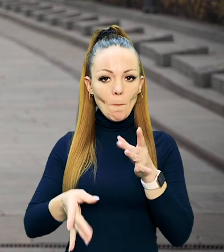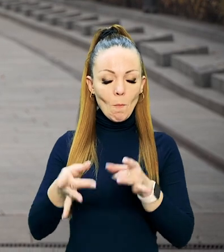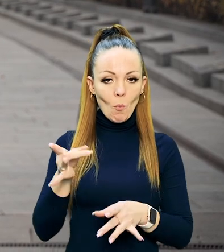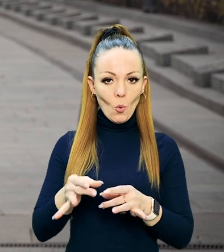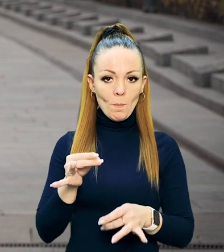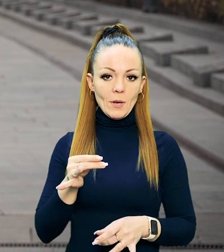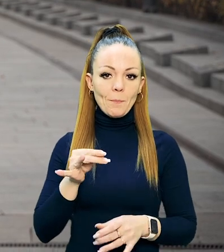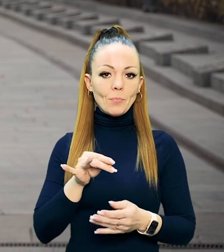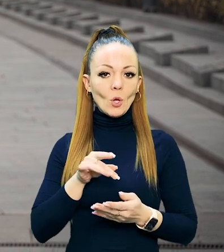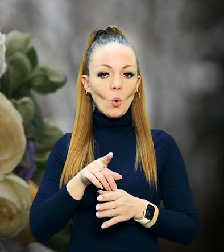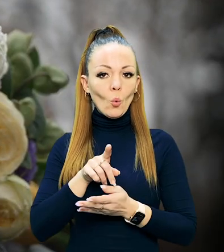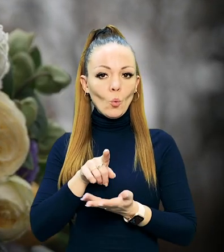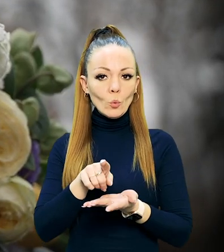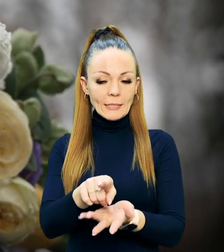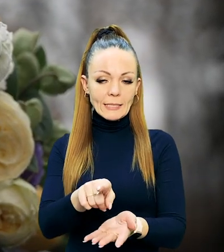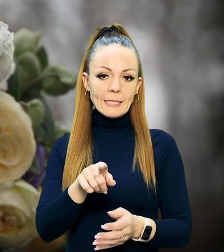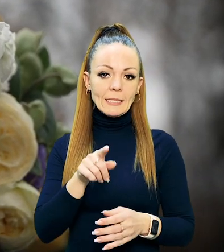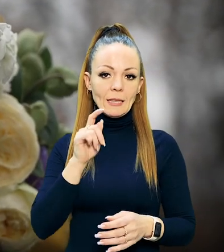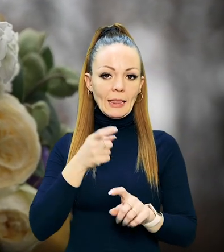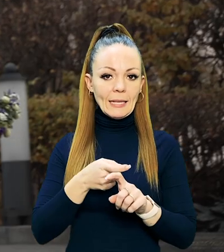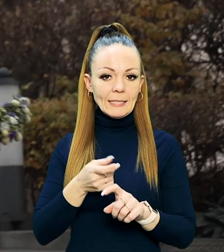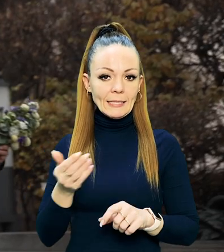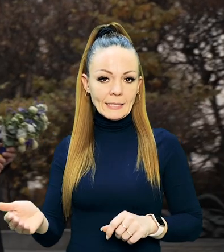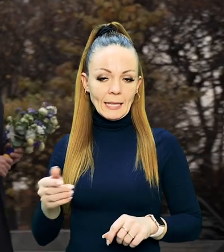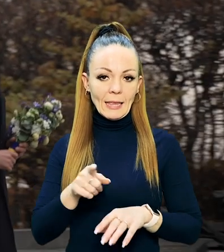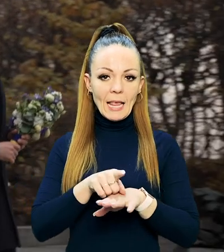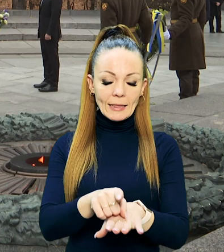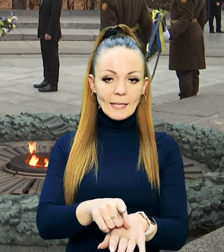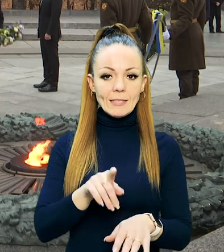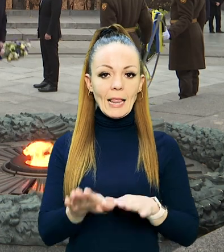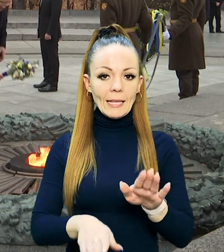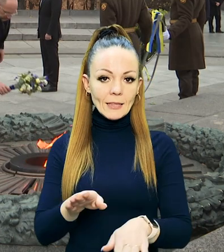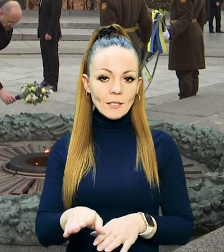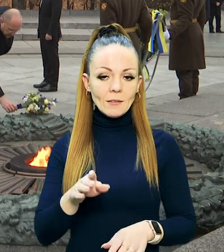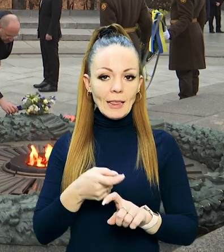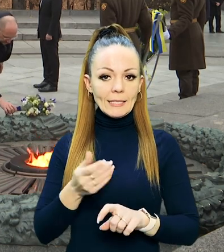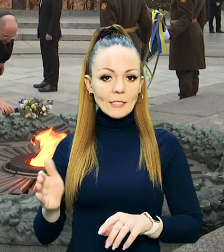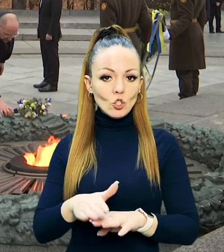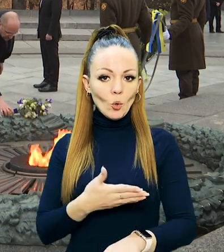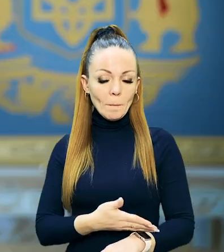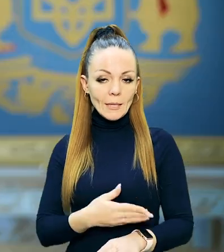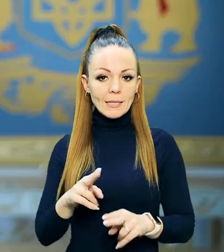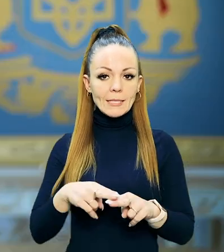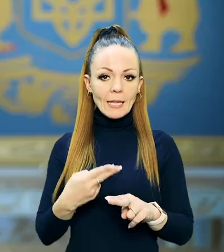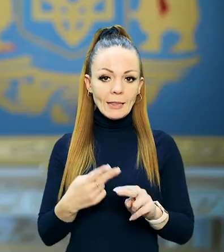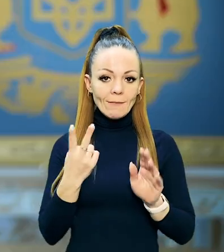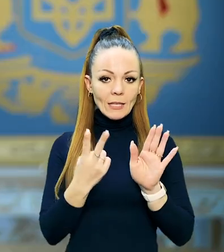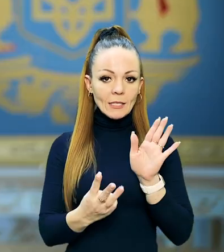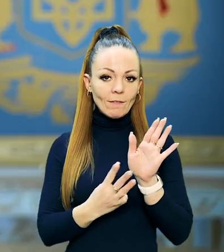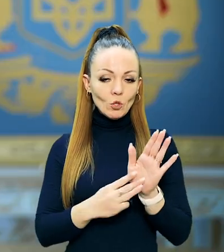бомби і снаряди, гусениці нацистських танків, сліди нацистських чобіт. Це